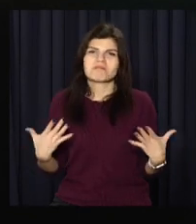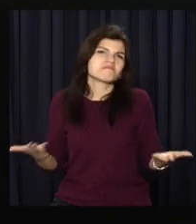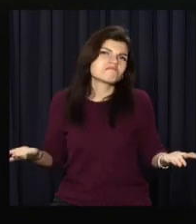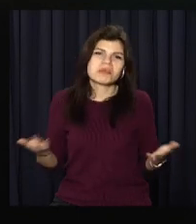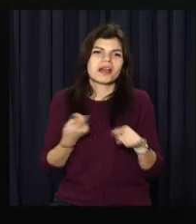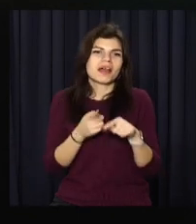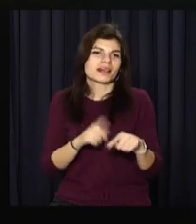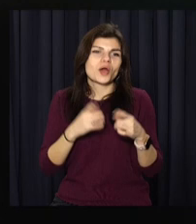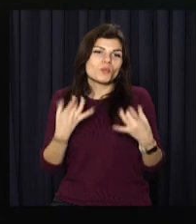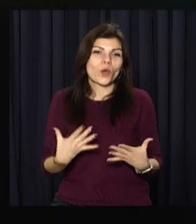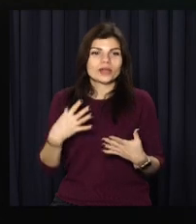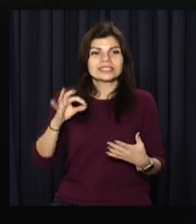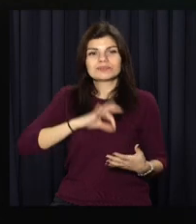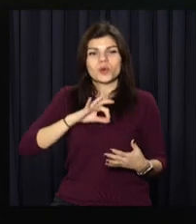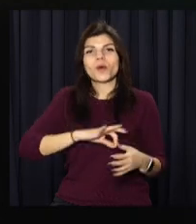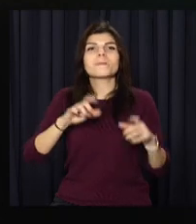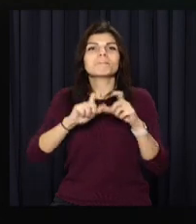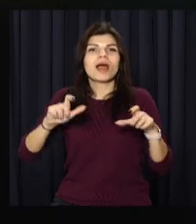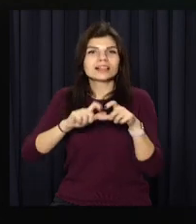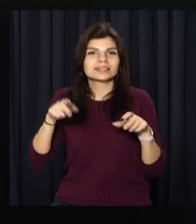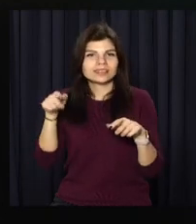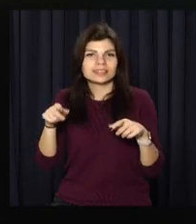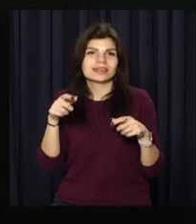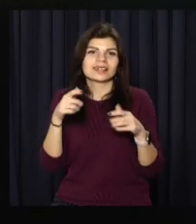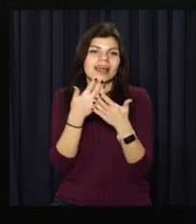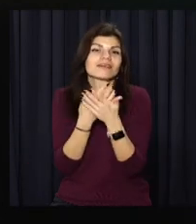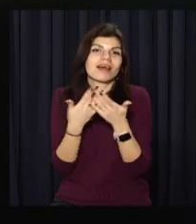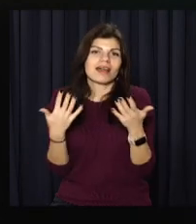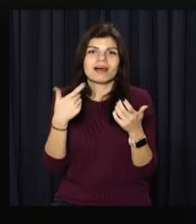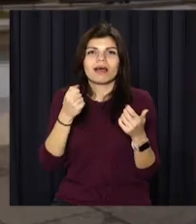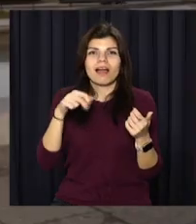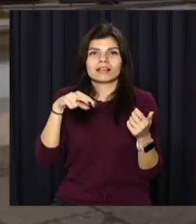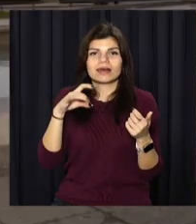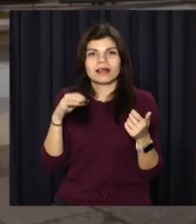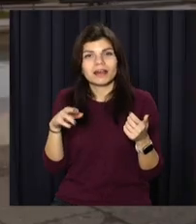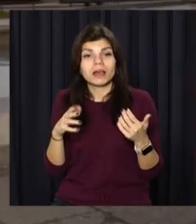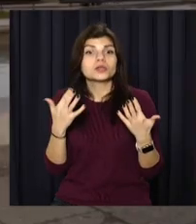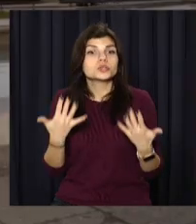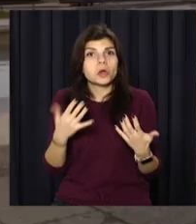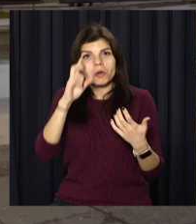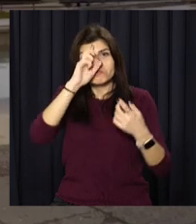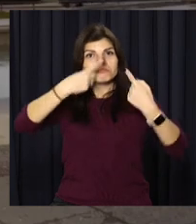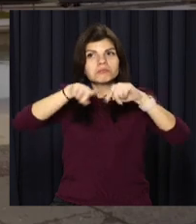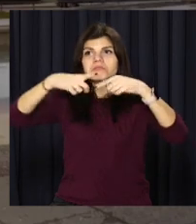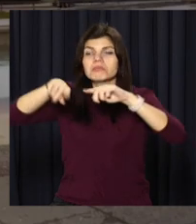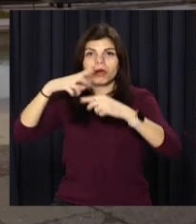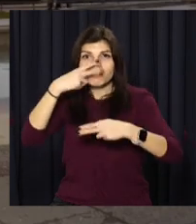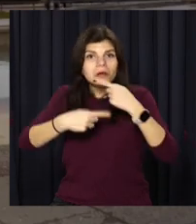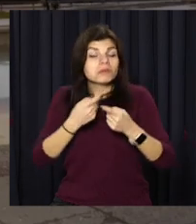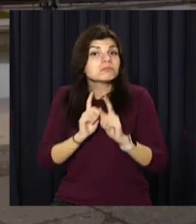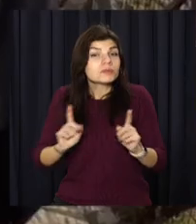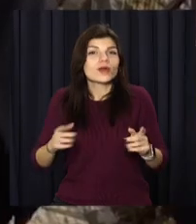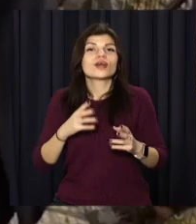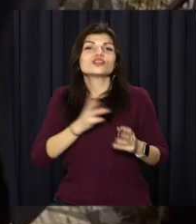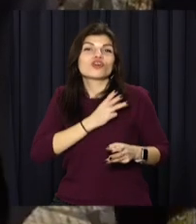зачастую это просто используют магазины, различные галереи. Сколько країн, столько и традиций. Бажаемо вам